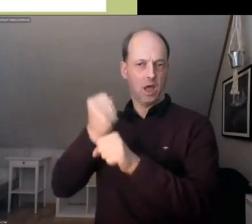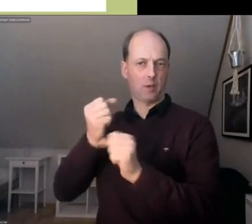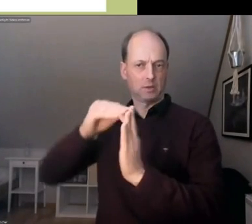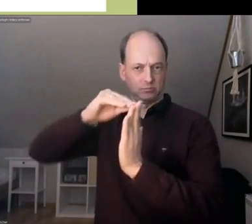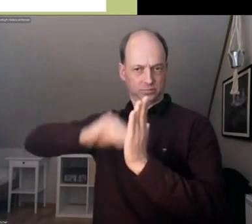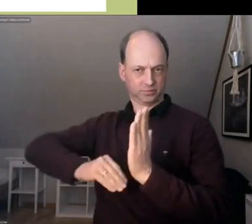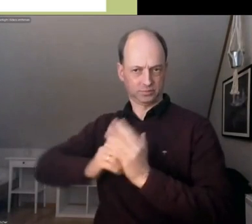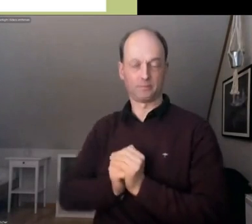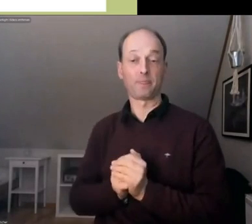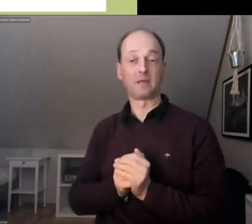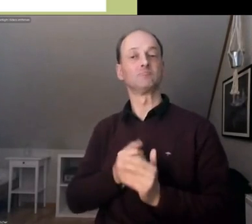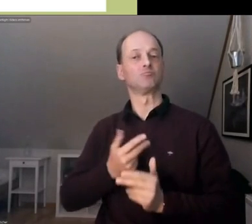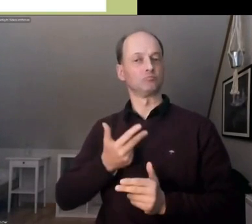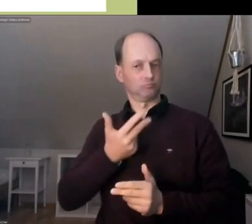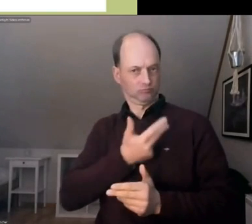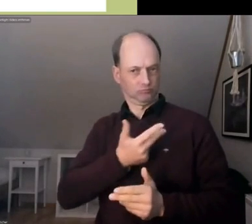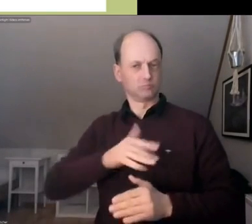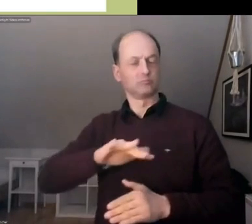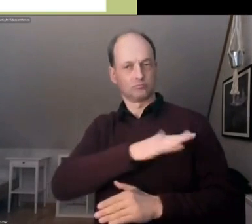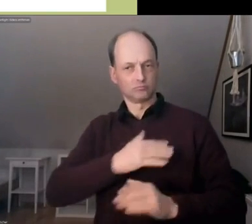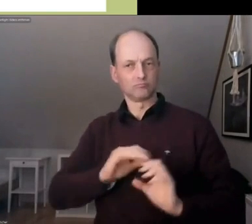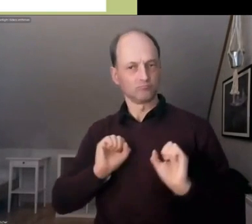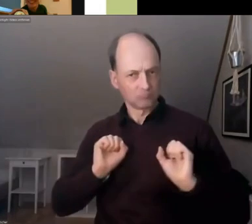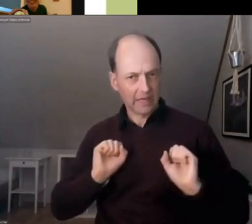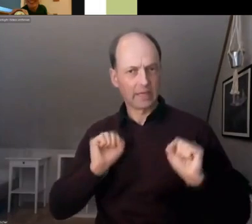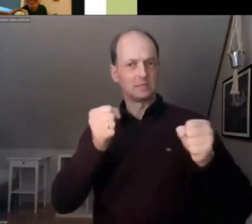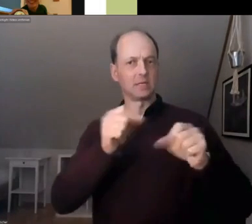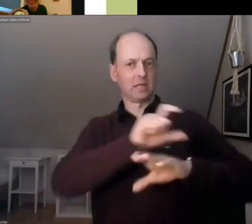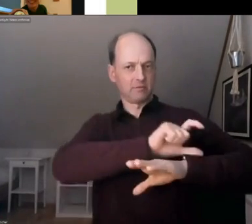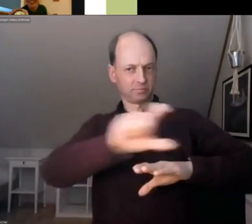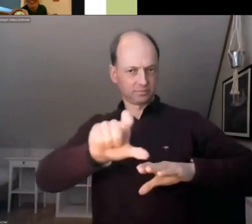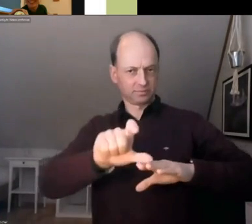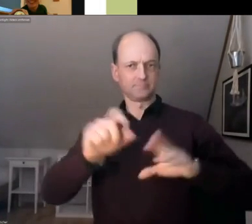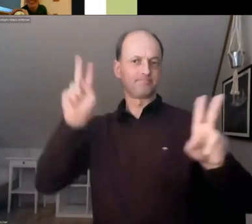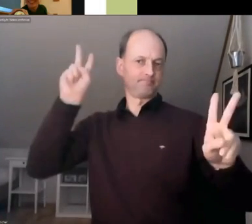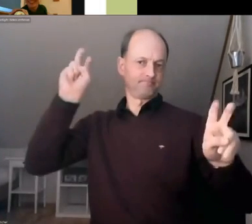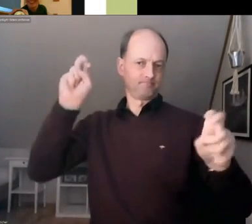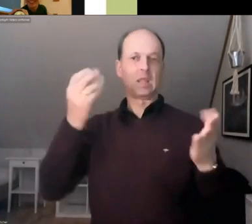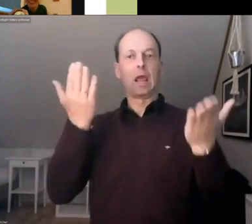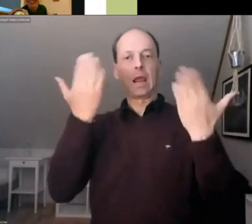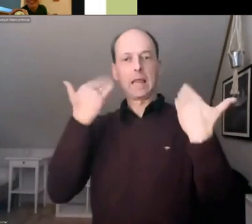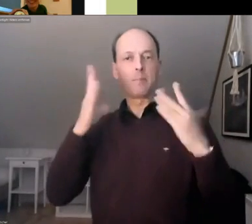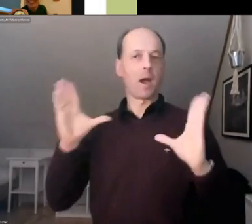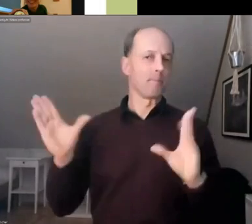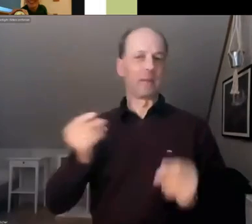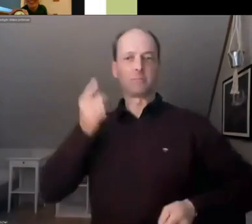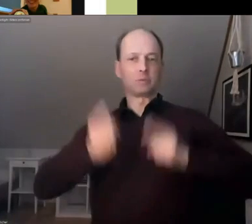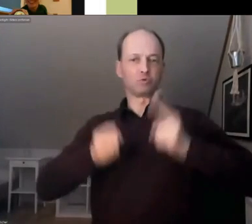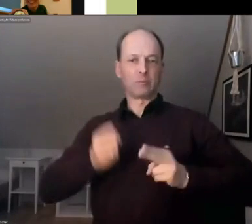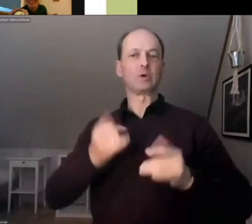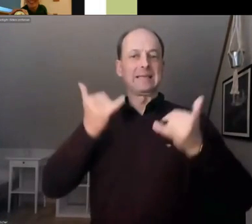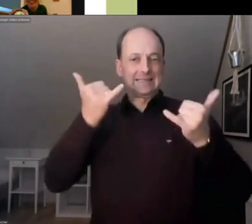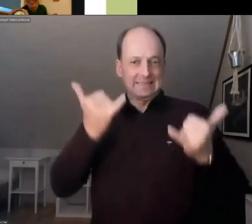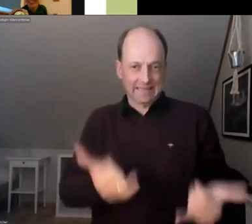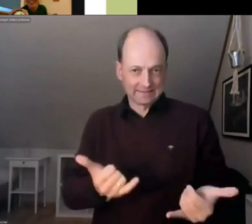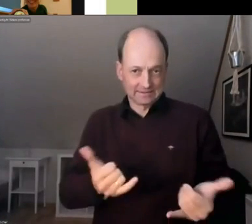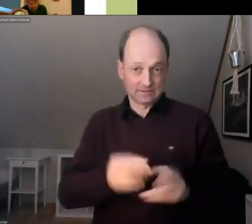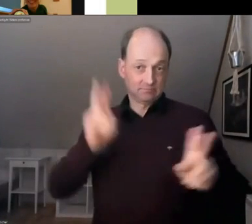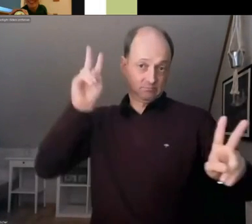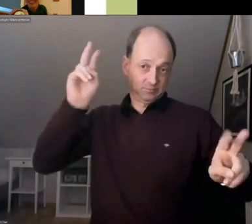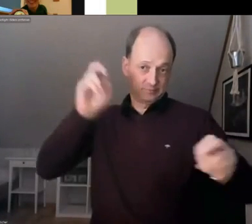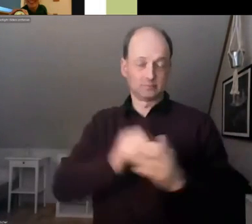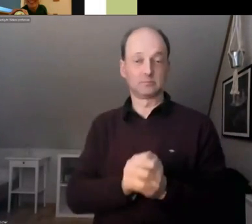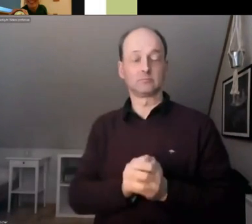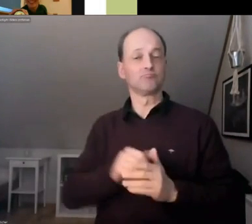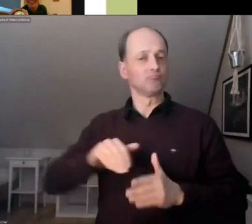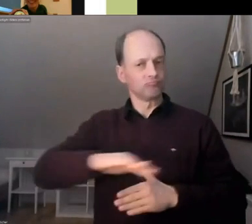Initiative Klimamitbestimmung jetzt. Wir sind eine unabhängige Initiative junger Menschen, die überzeugt sind, dass